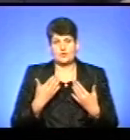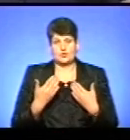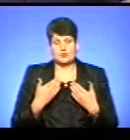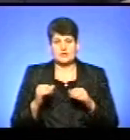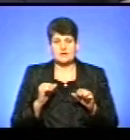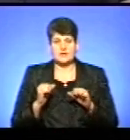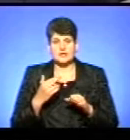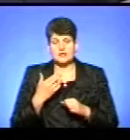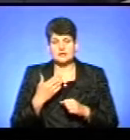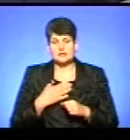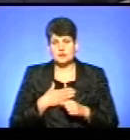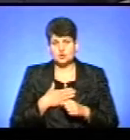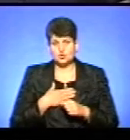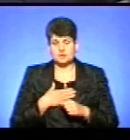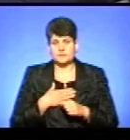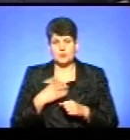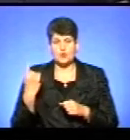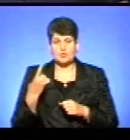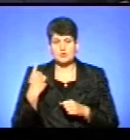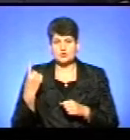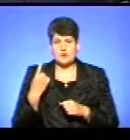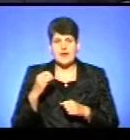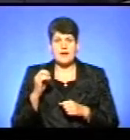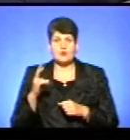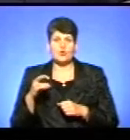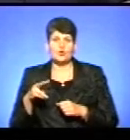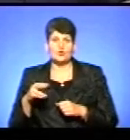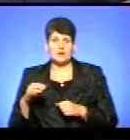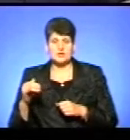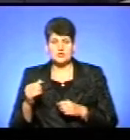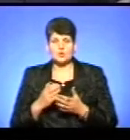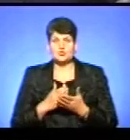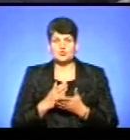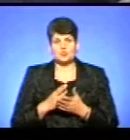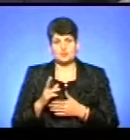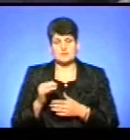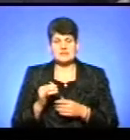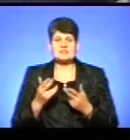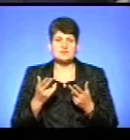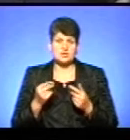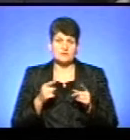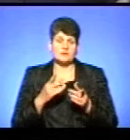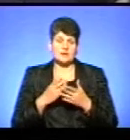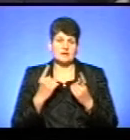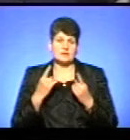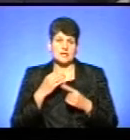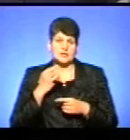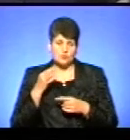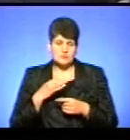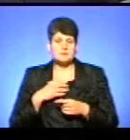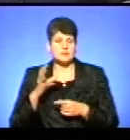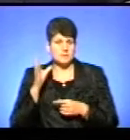керівника нашої обласної екологічної служби. Звичайно, він має великий досвід, і ми